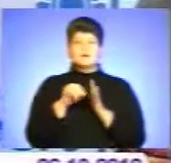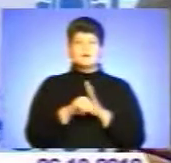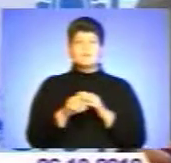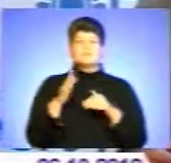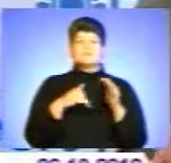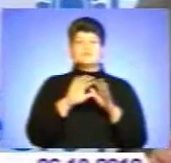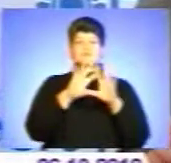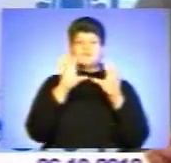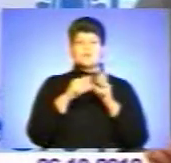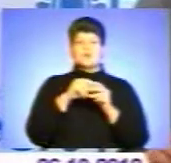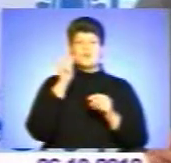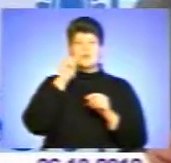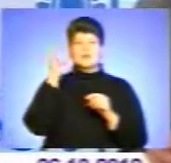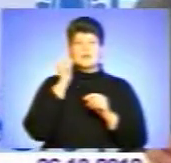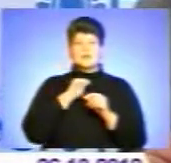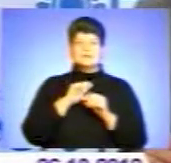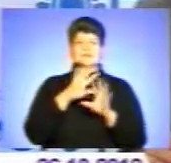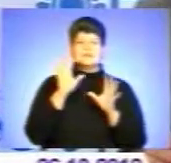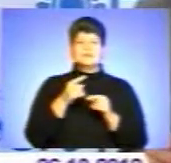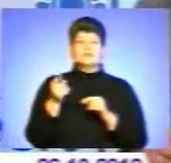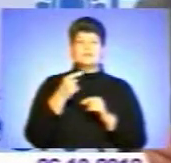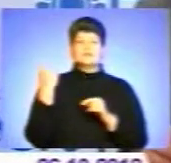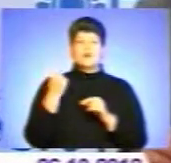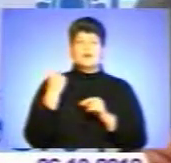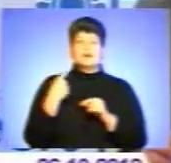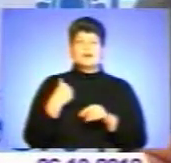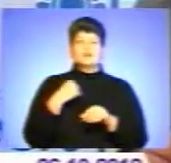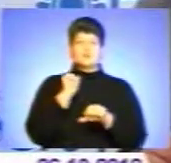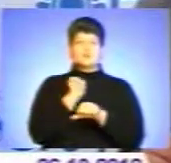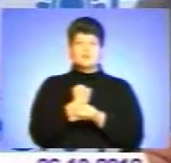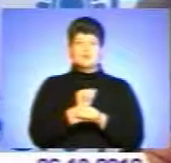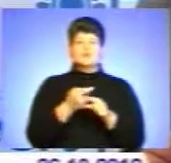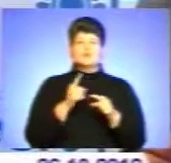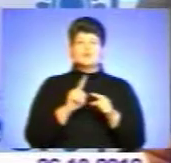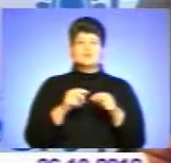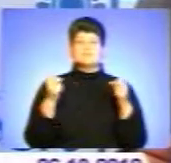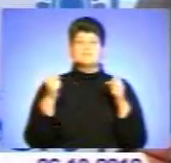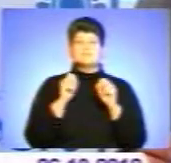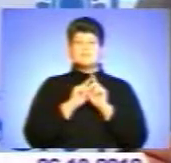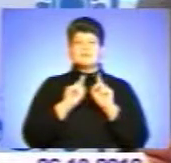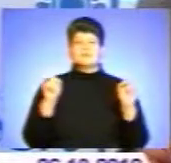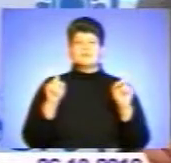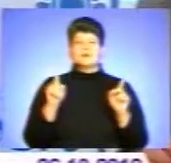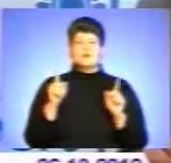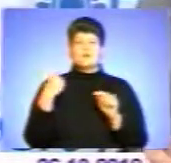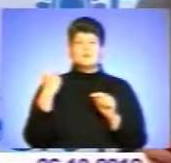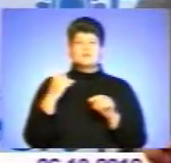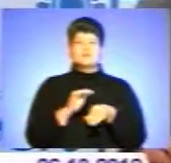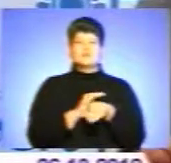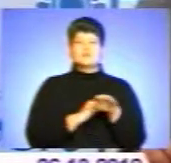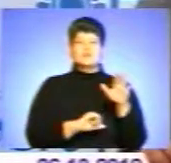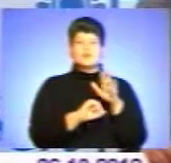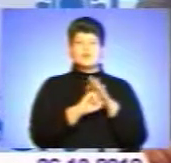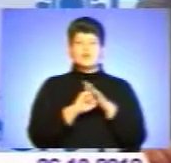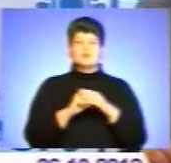для всієї України, але особливо для Тернопільської області. Я на цьому зупинюся, це одна із специфік нашої області – це поява чисельних благодійних